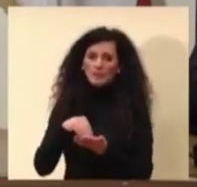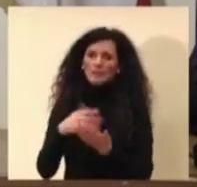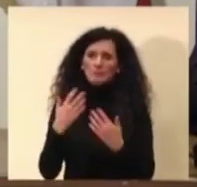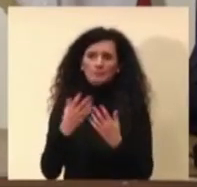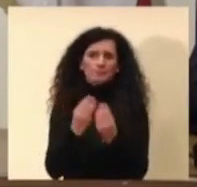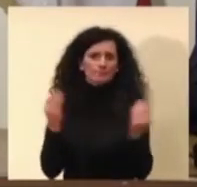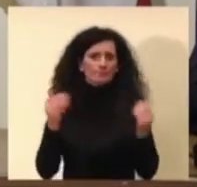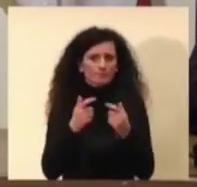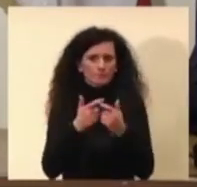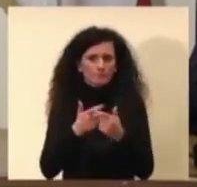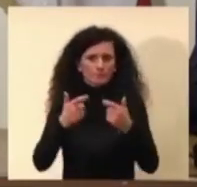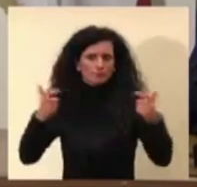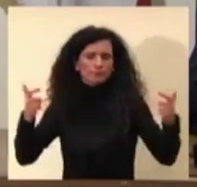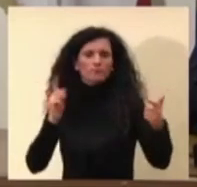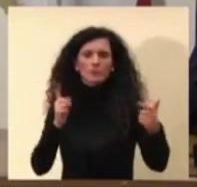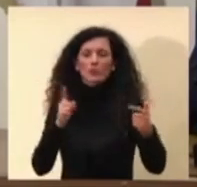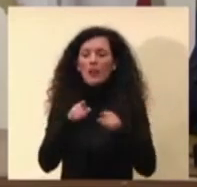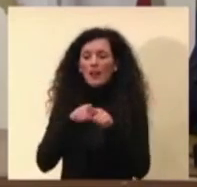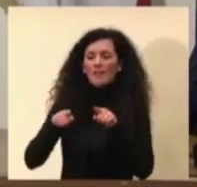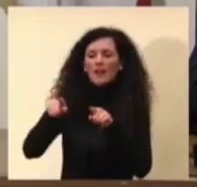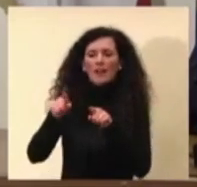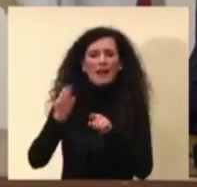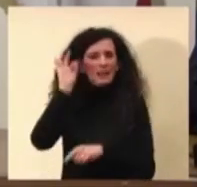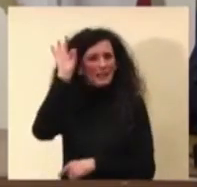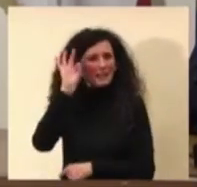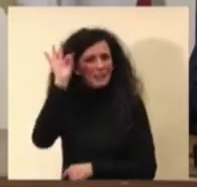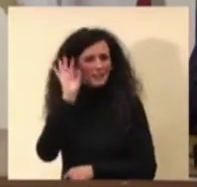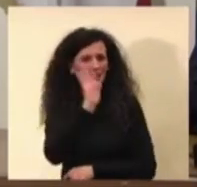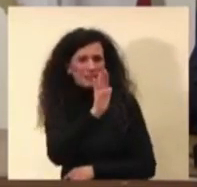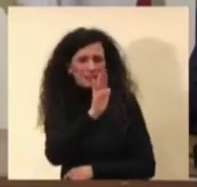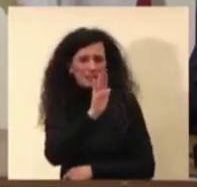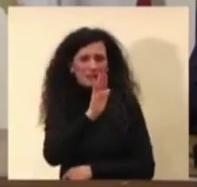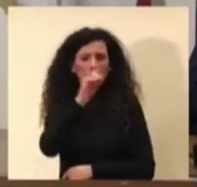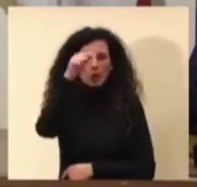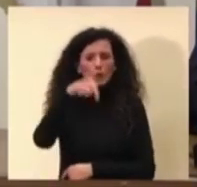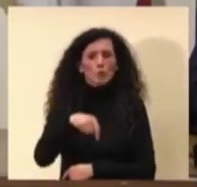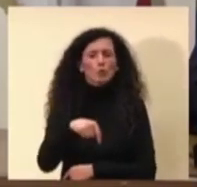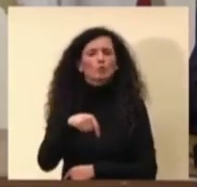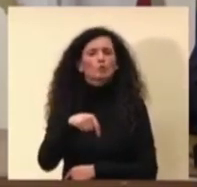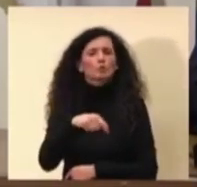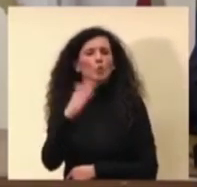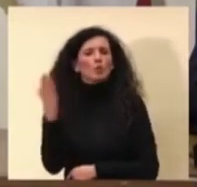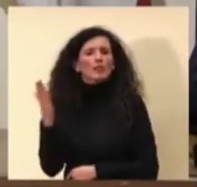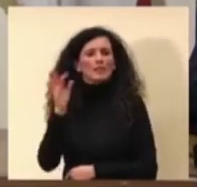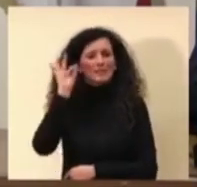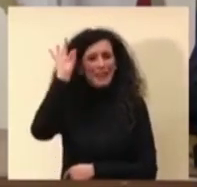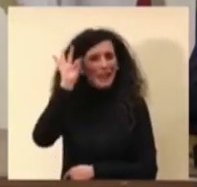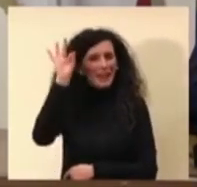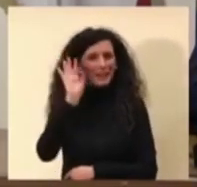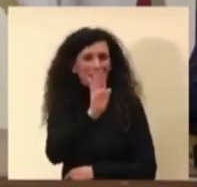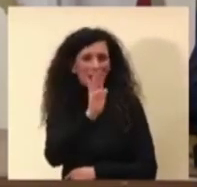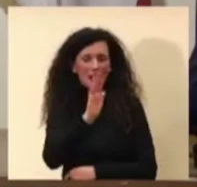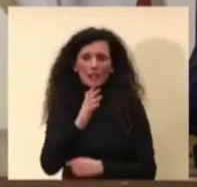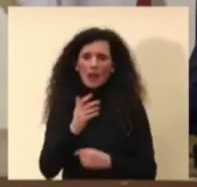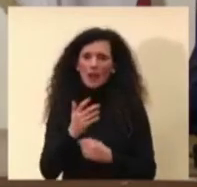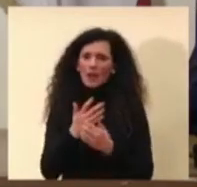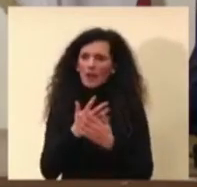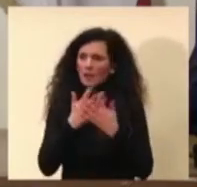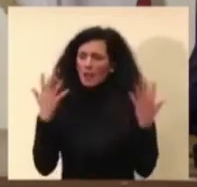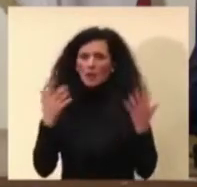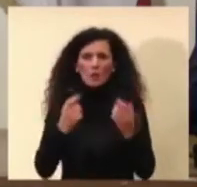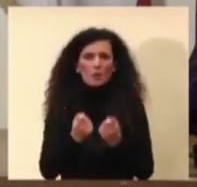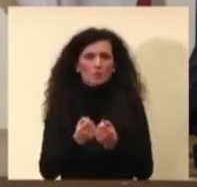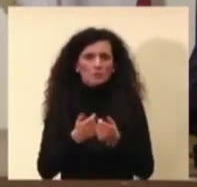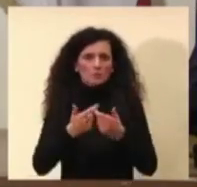variante del Kent perché è nel sud-est dell'Inghilterra che è emersa, che è presente un po' in